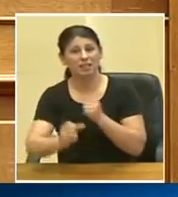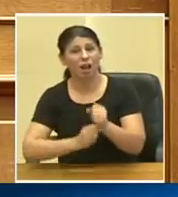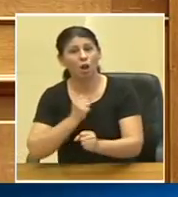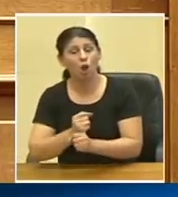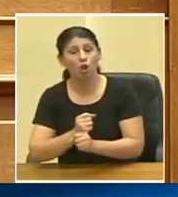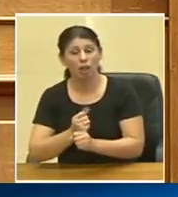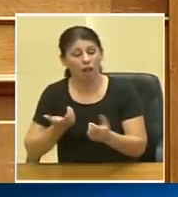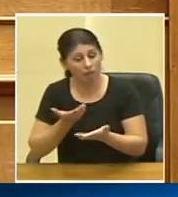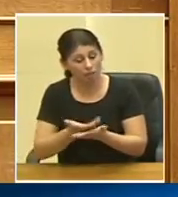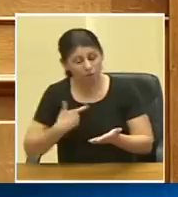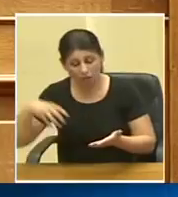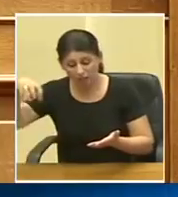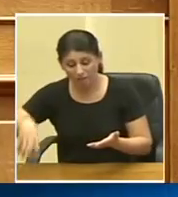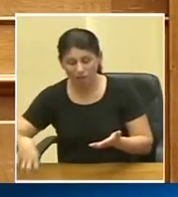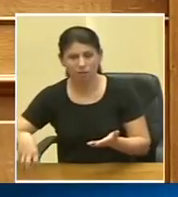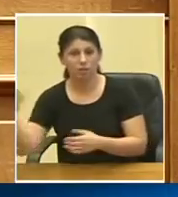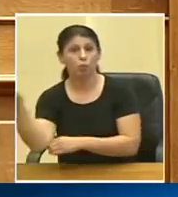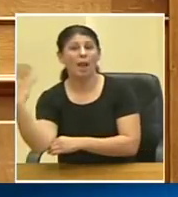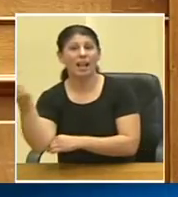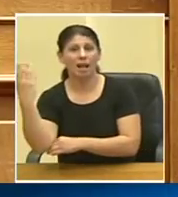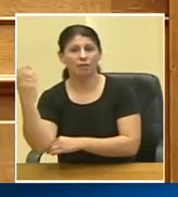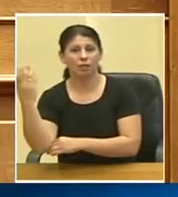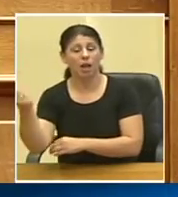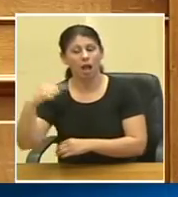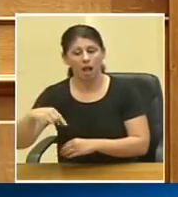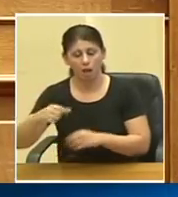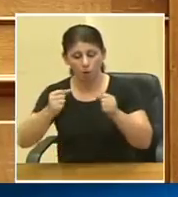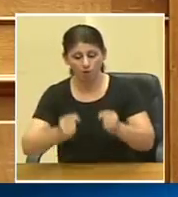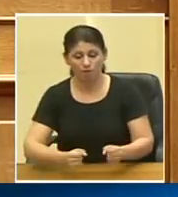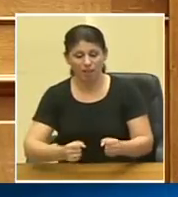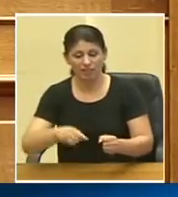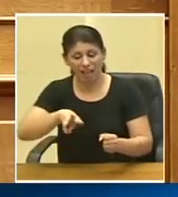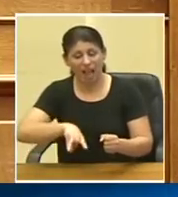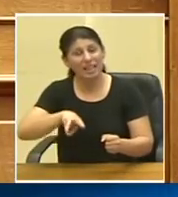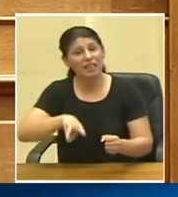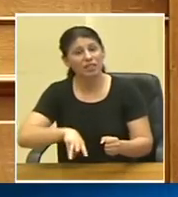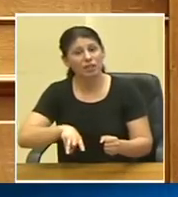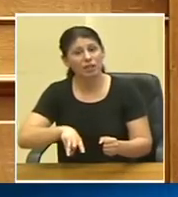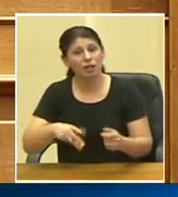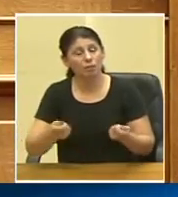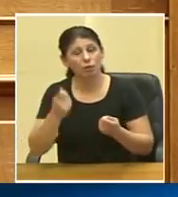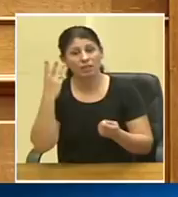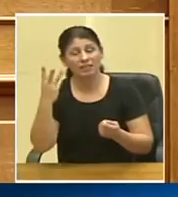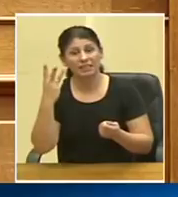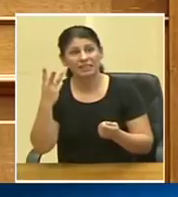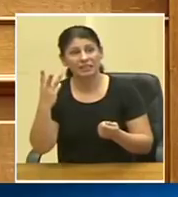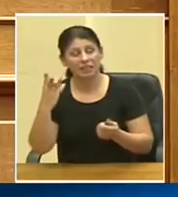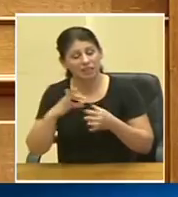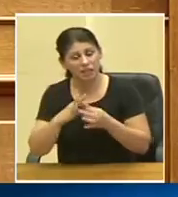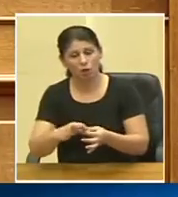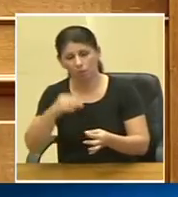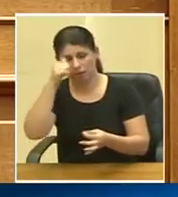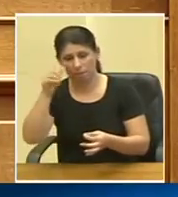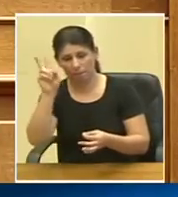συνδυασμό με τη βάση του ΕΚΑΒ στη Χαλκιδική, που λειτουργεί τρία συνεχόμενα καλοκαίρια, Παρασκευή, Σάββατο, Κυριακή,